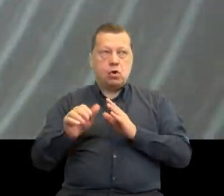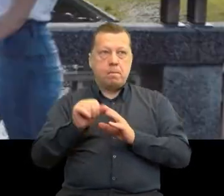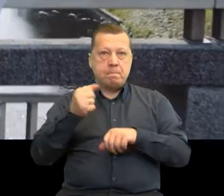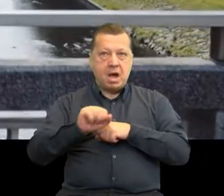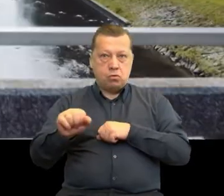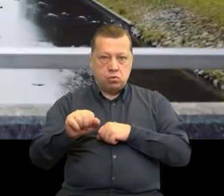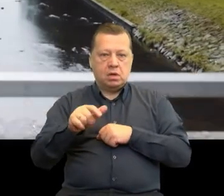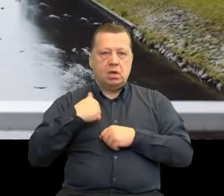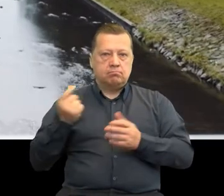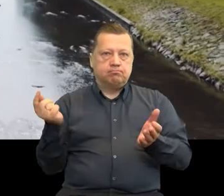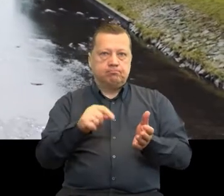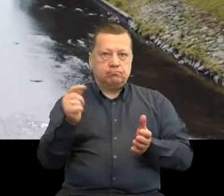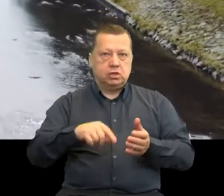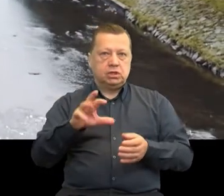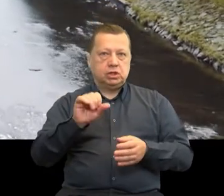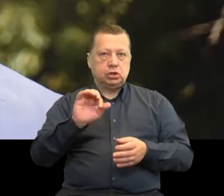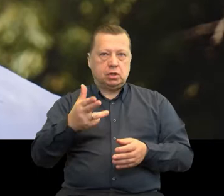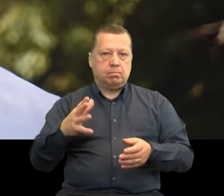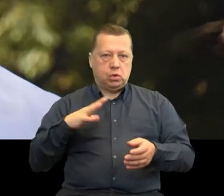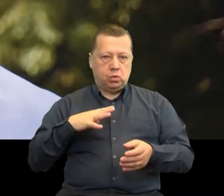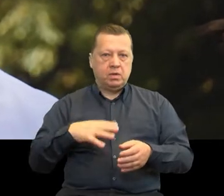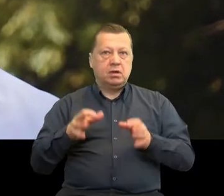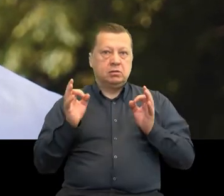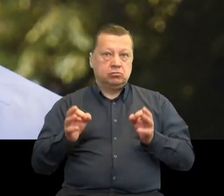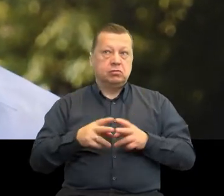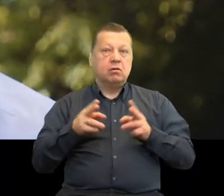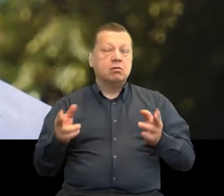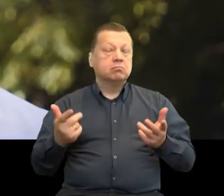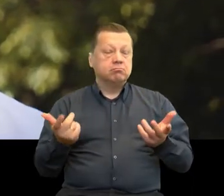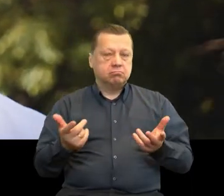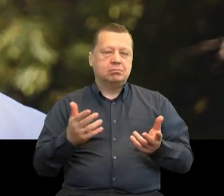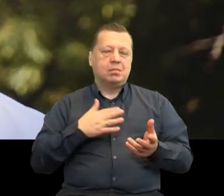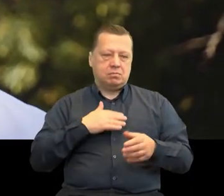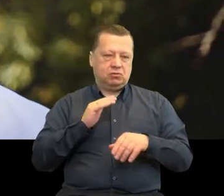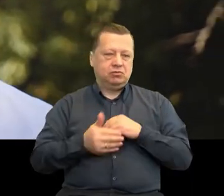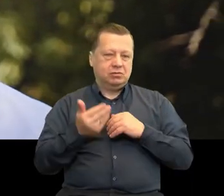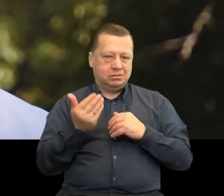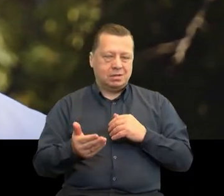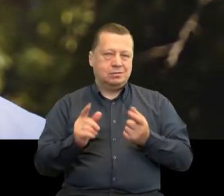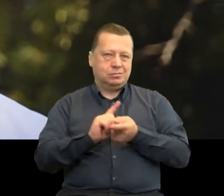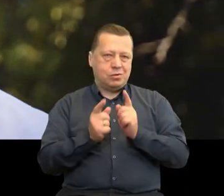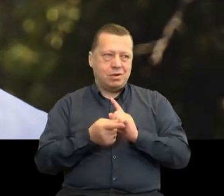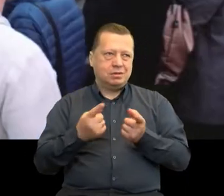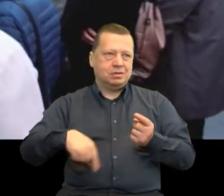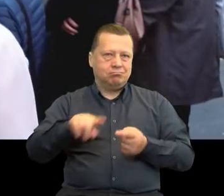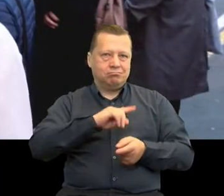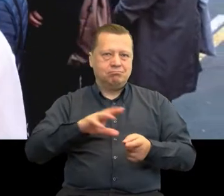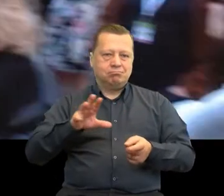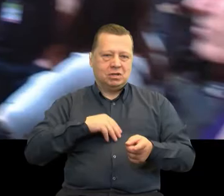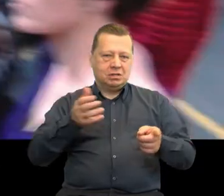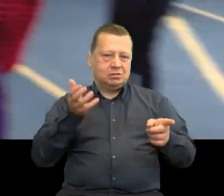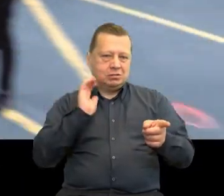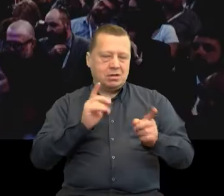odwiedzałem Cieszyn. Dziś żyjemy w takich czasach i mamy to szczęście, że możemy spokojnie spotkać się i razem z Czechami